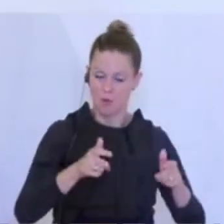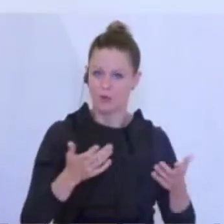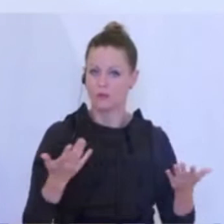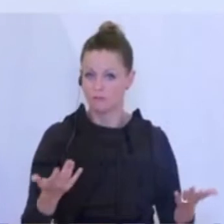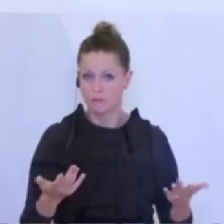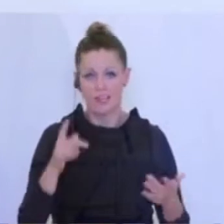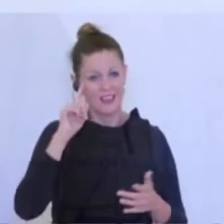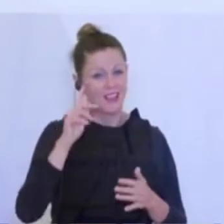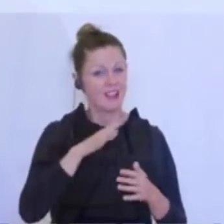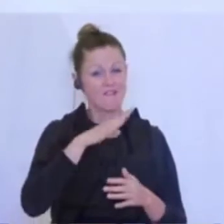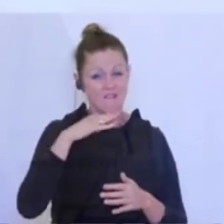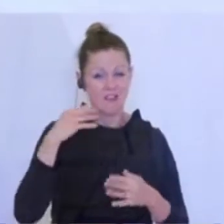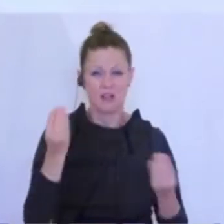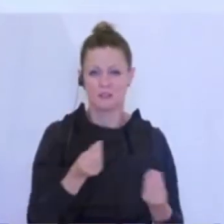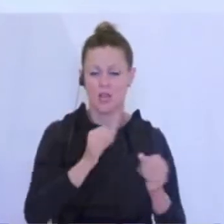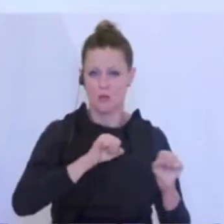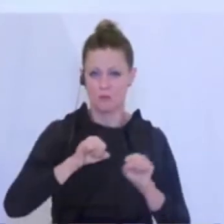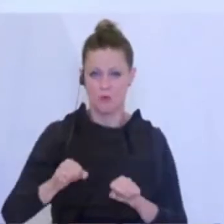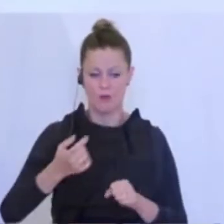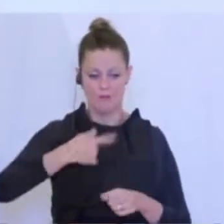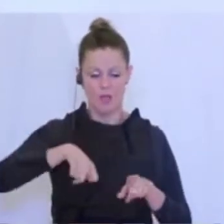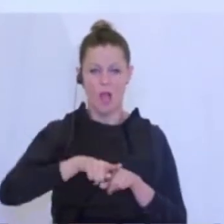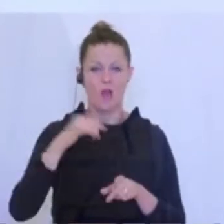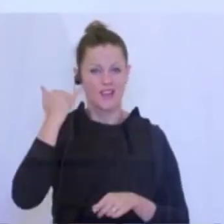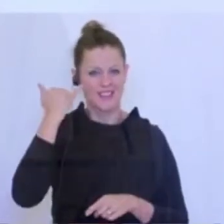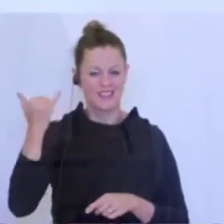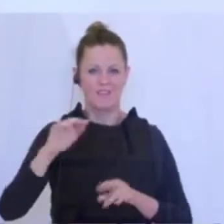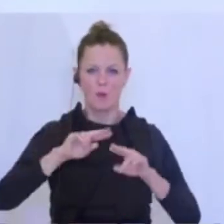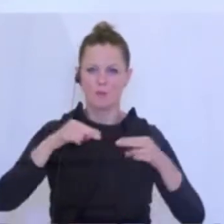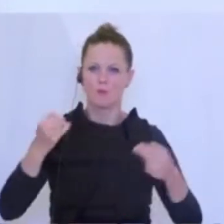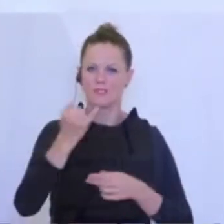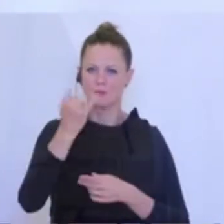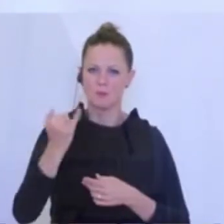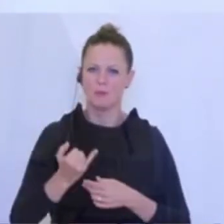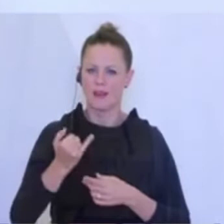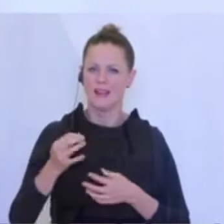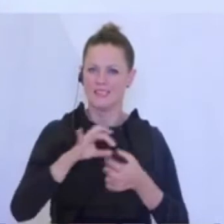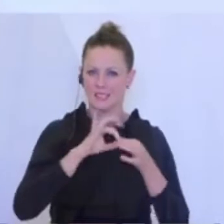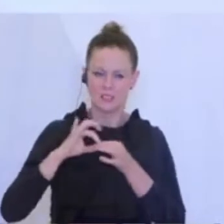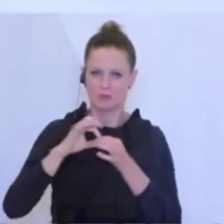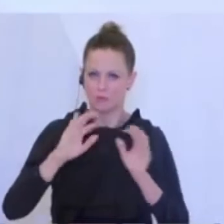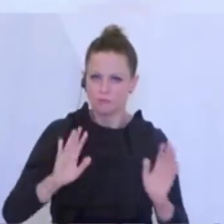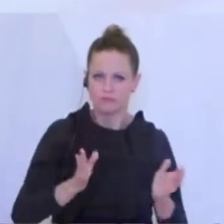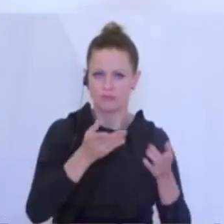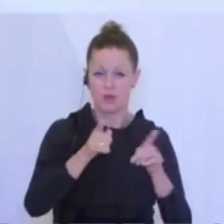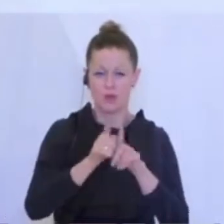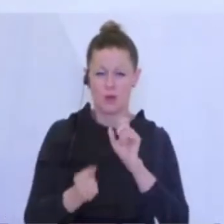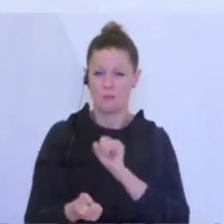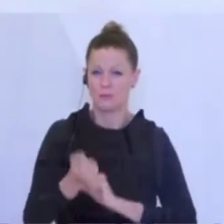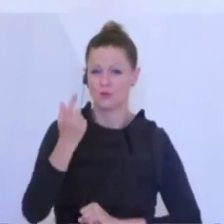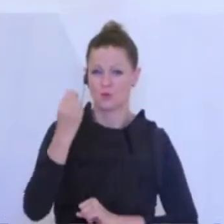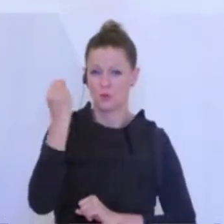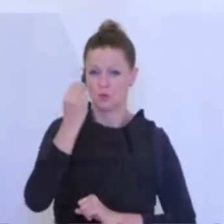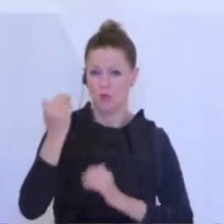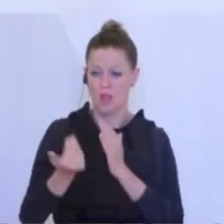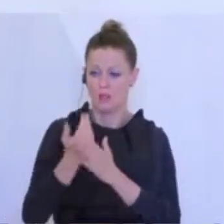ist da sehr, sehr viel drinnen. Wir hätten ja die Idee, dass wir das bei der Bundesimmobiliengesellschaft noch weiter vorantreiben und bei den Schulbauten, gerade wenn sie neu kommen,